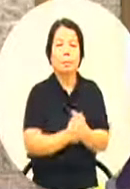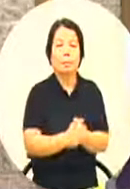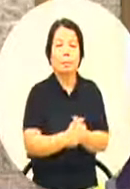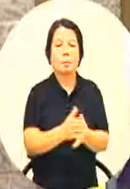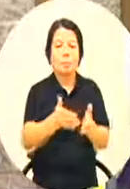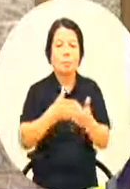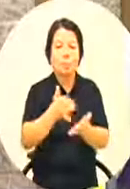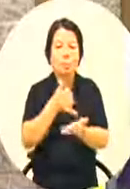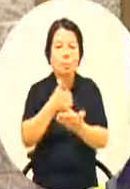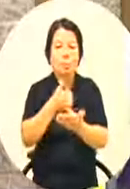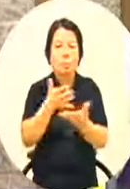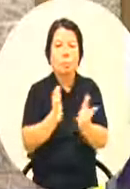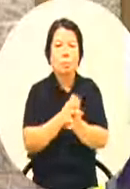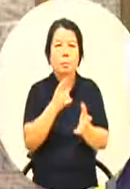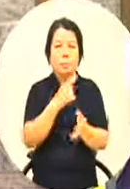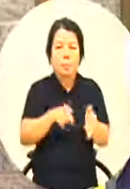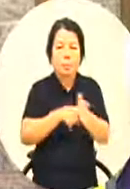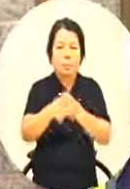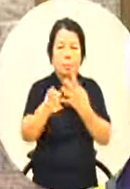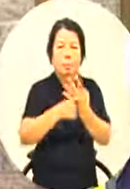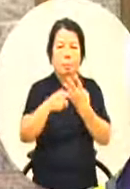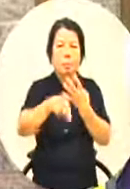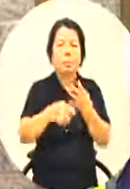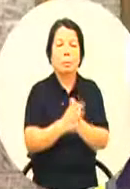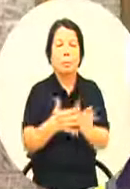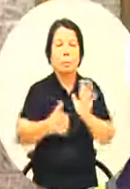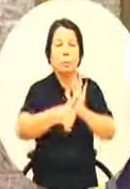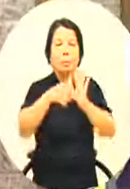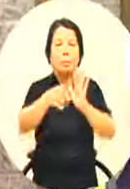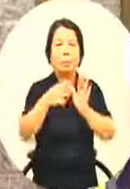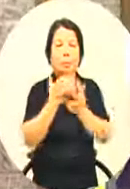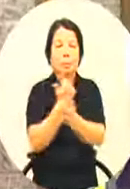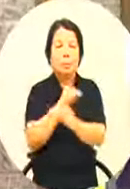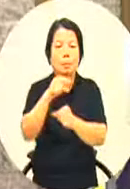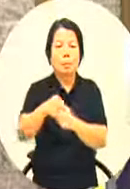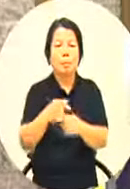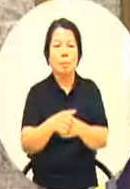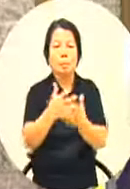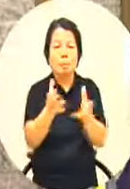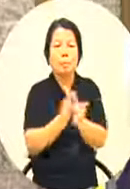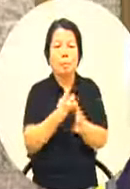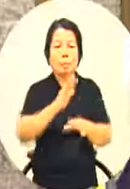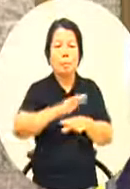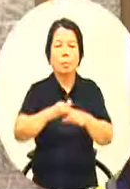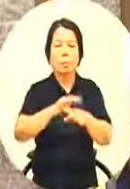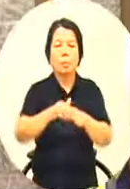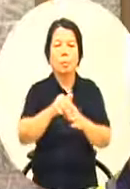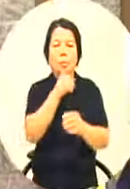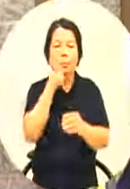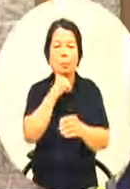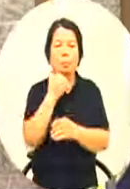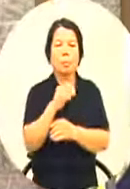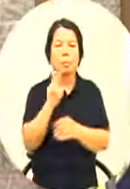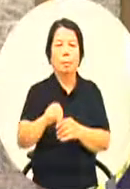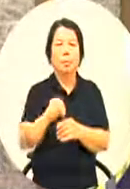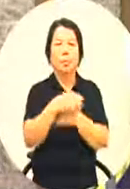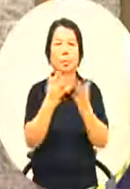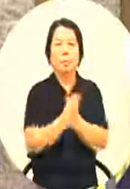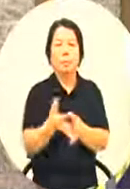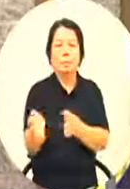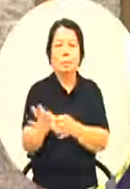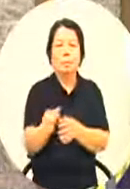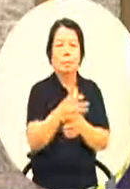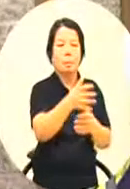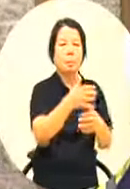是较弱它必须是专业的有专业名词的这种考量的团队才有办法翻译那第二个就是付费跟免费